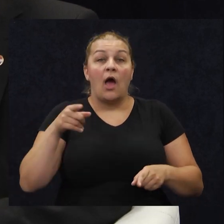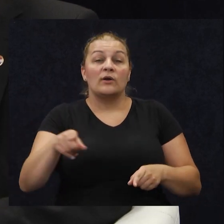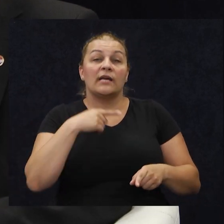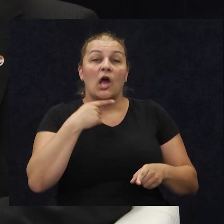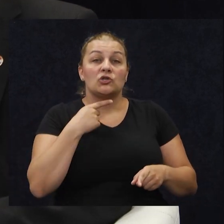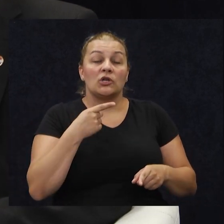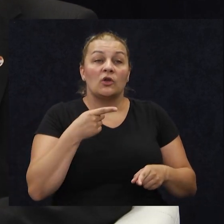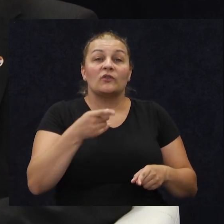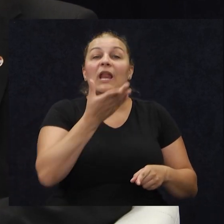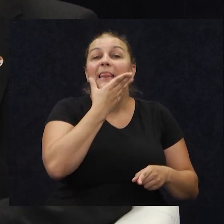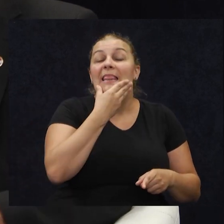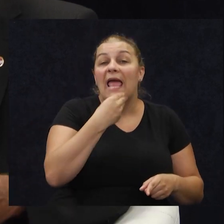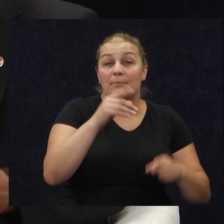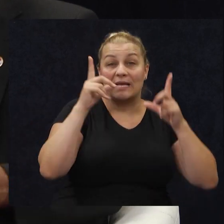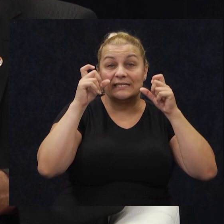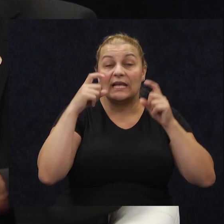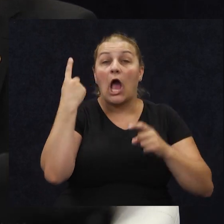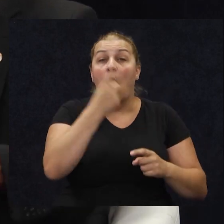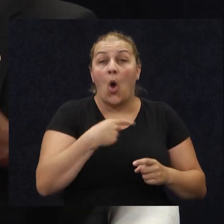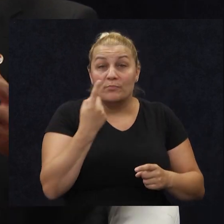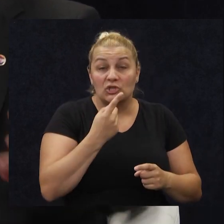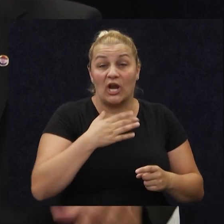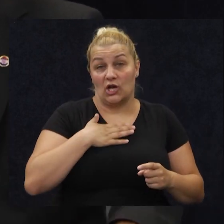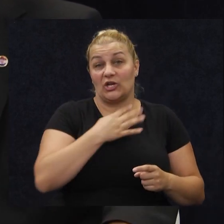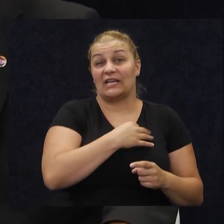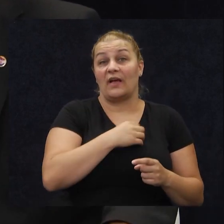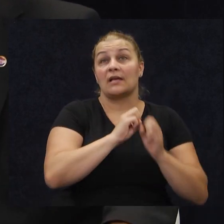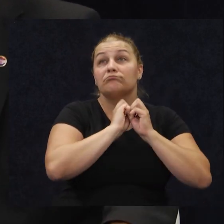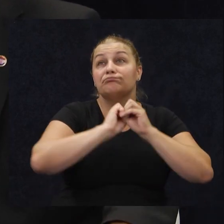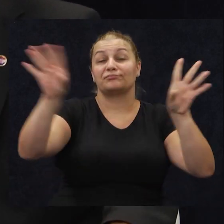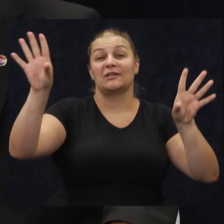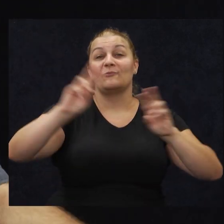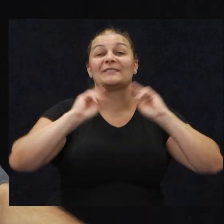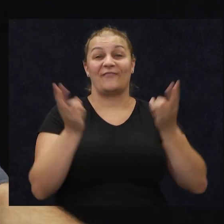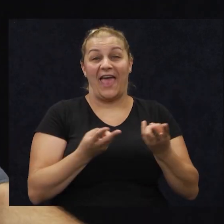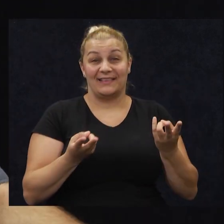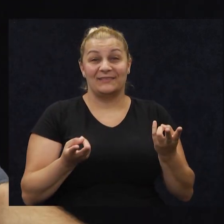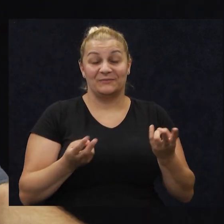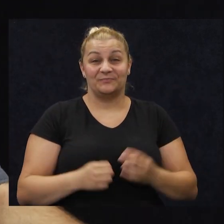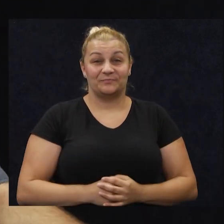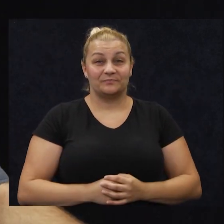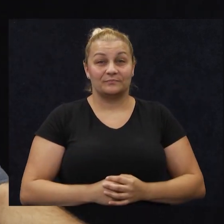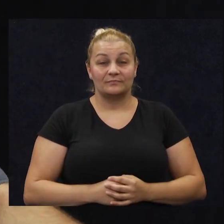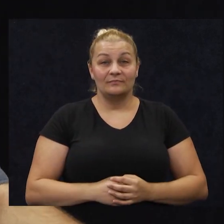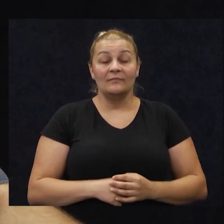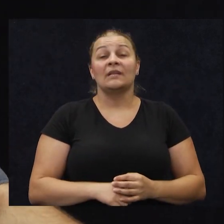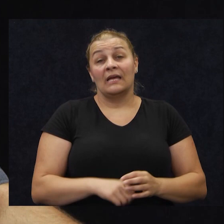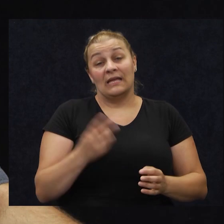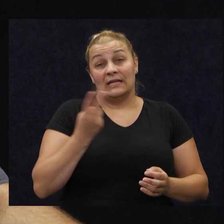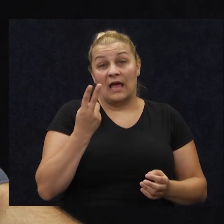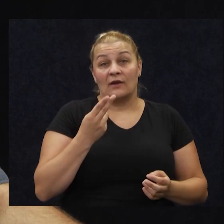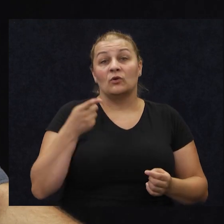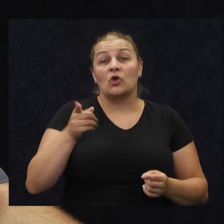jedna lijepa slika o miša naše Hrvatske u svijet otišla. Pa da, vjerojatno je to njima